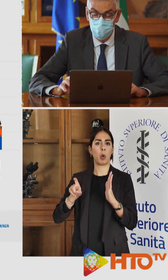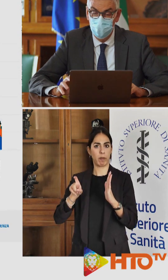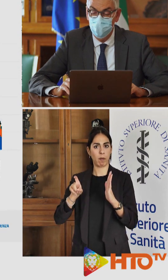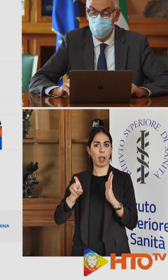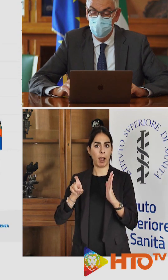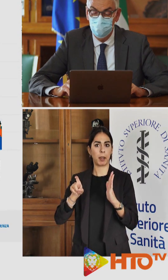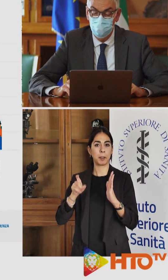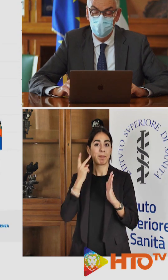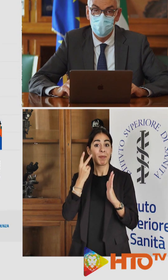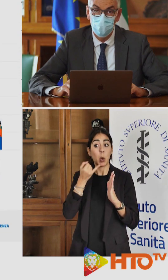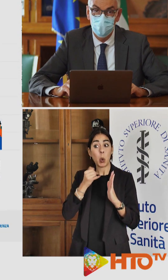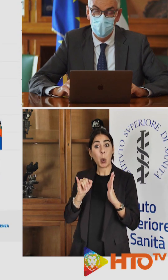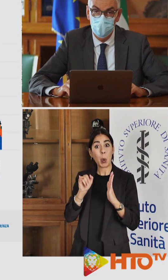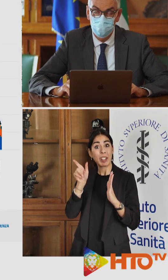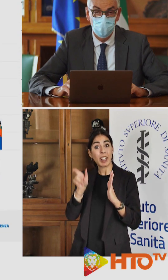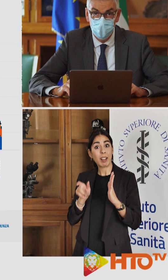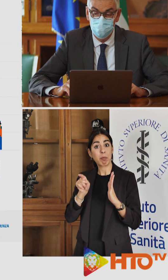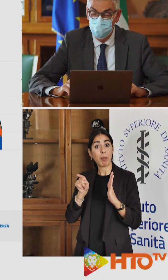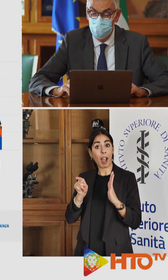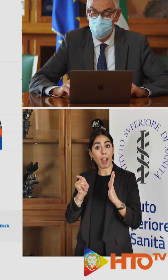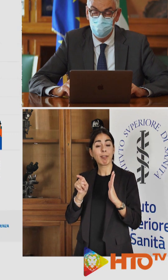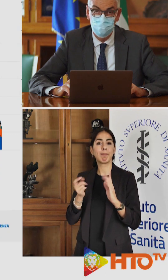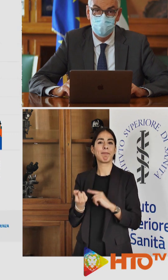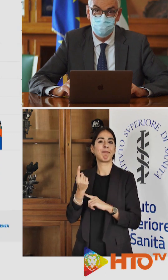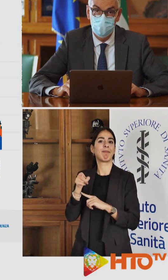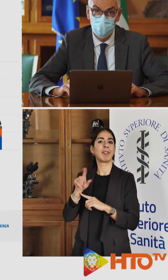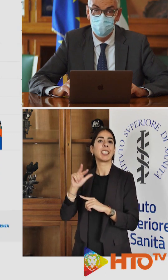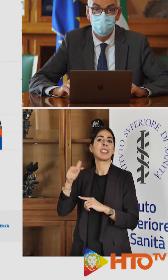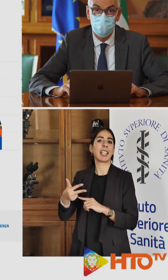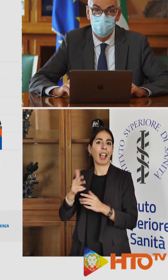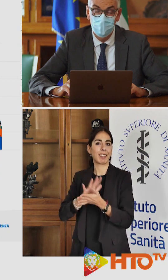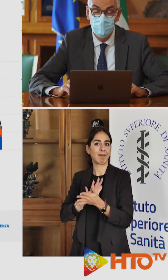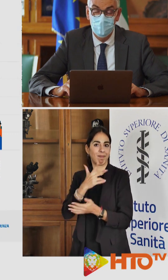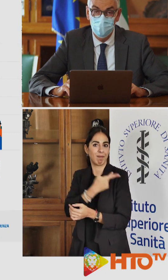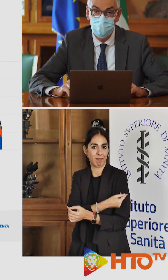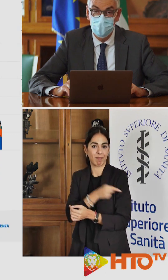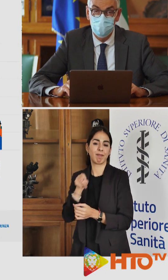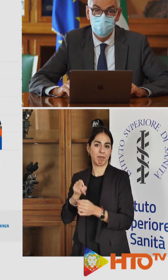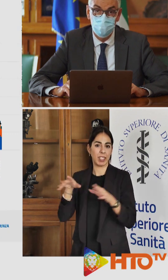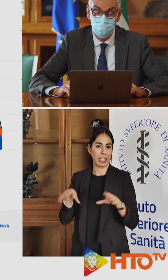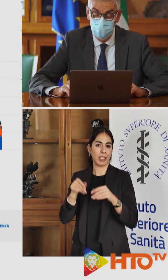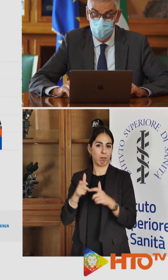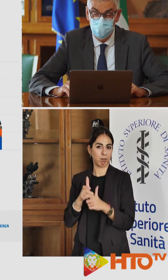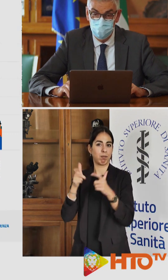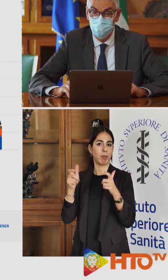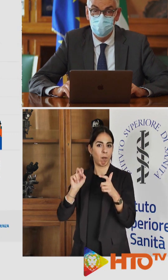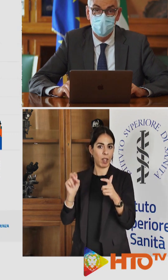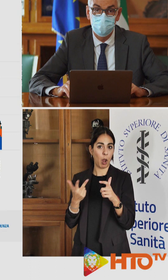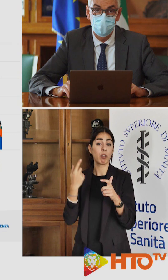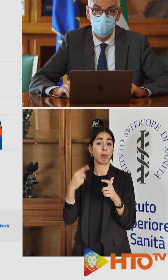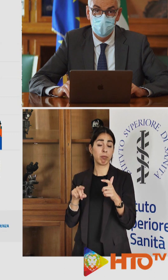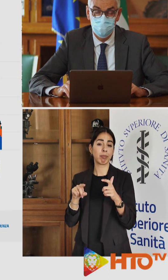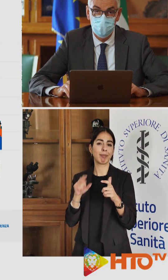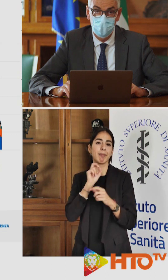notata l'ultima parte della curva in cui compaiono le terze dosi che stanno rapidamente aumentando e questo è un segnale